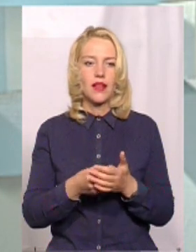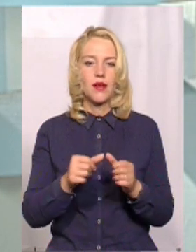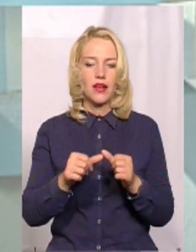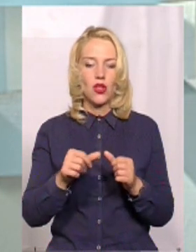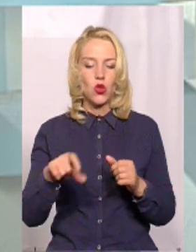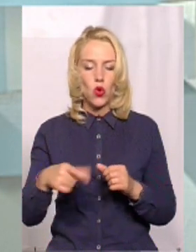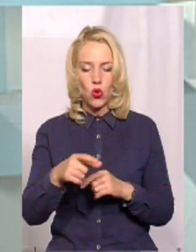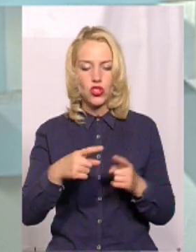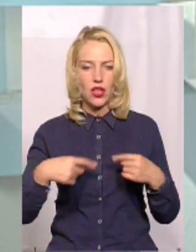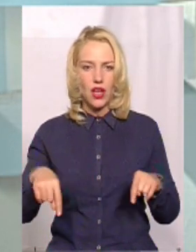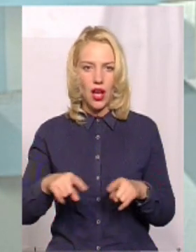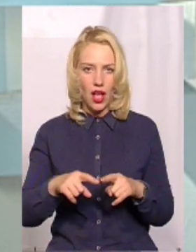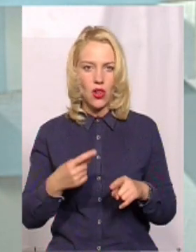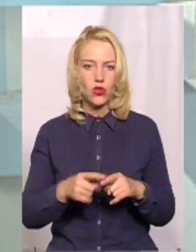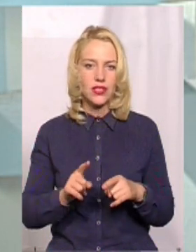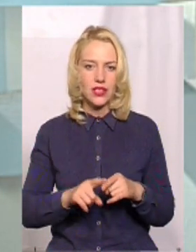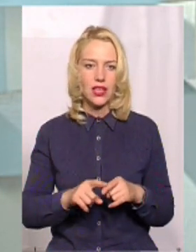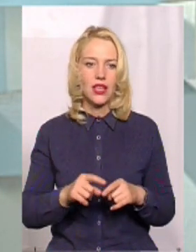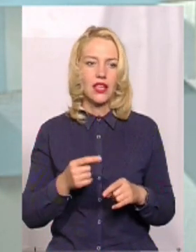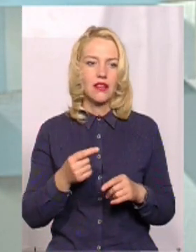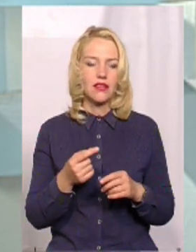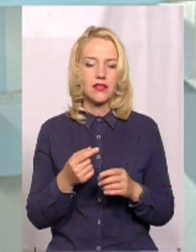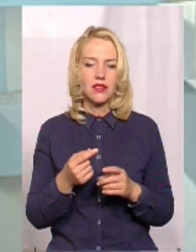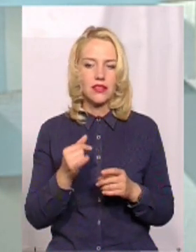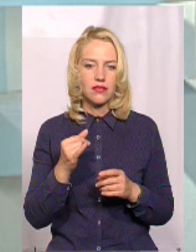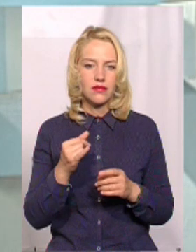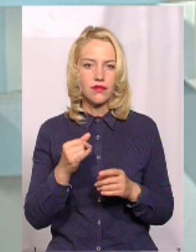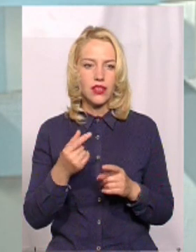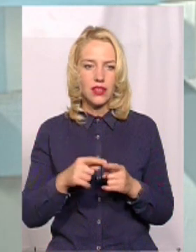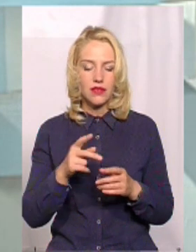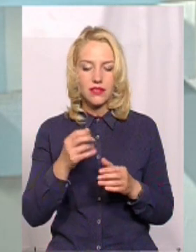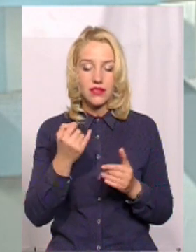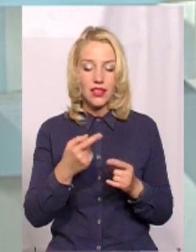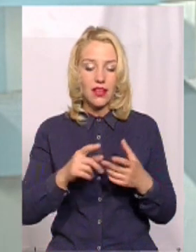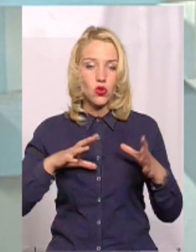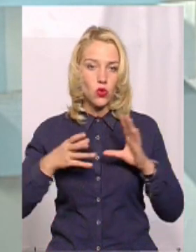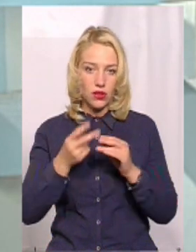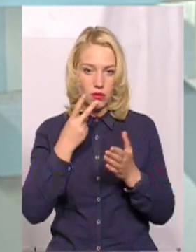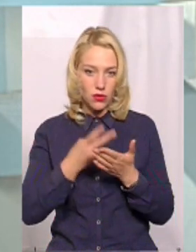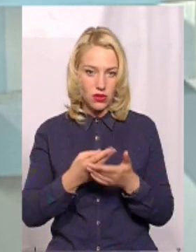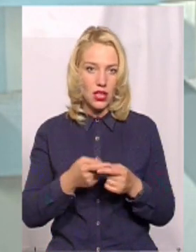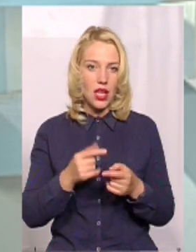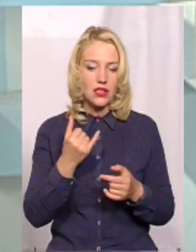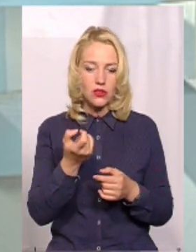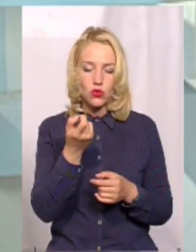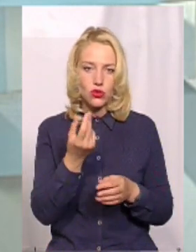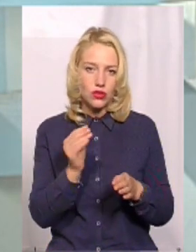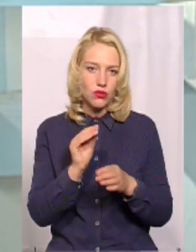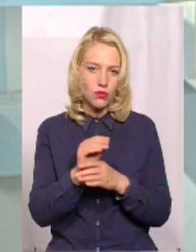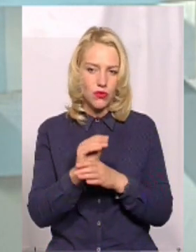останніх два роки, що дороги місцевого значення побачили якийсь, хоч якийсь маленький фінансування.